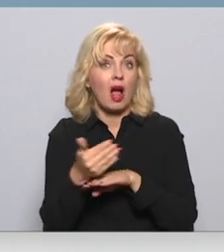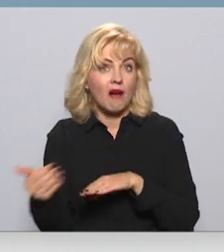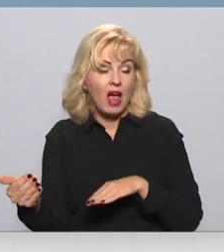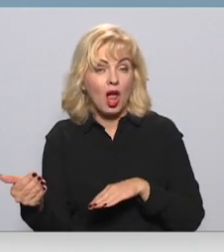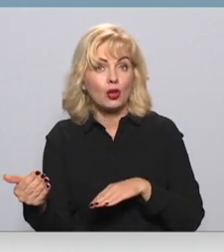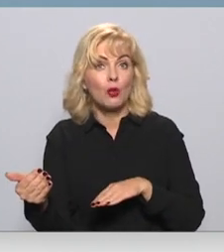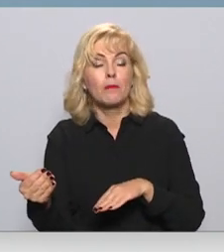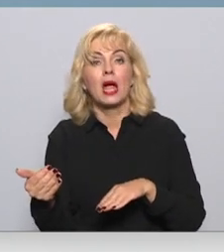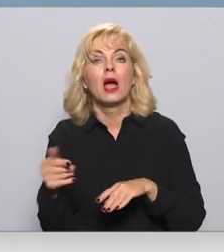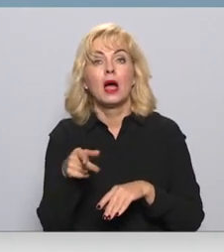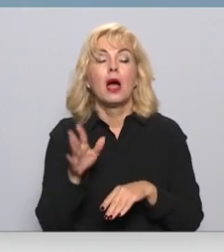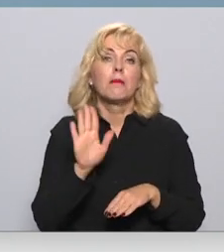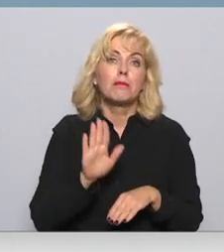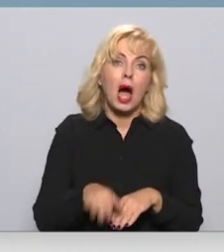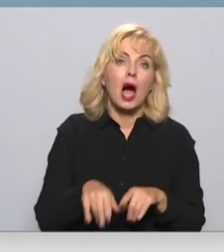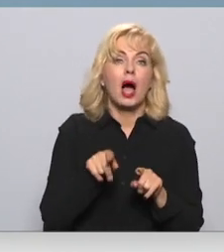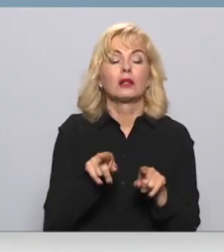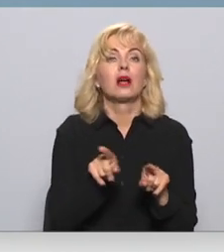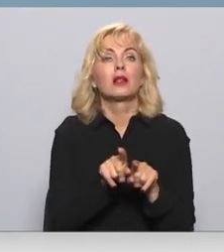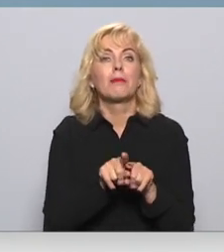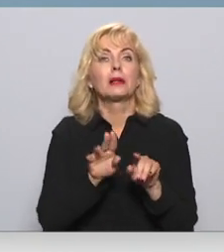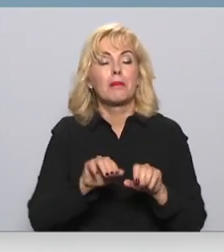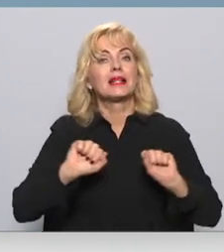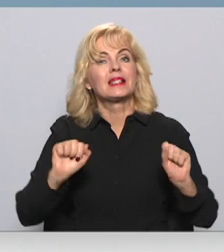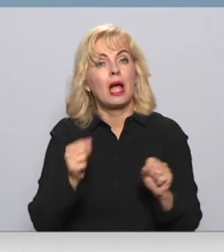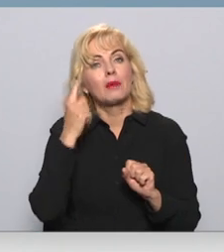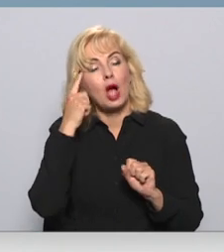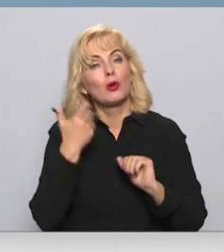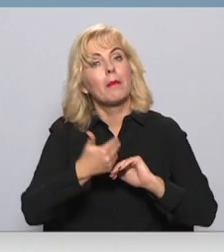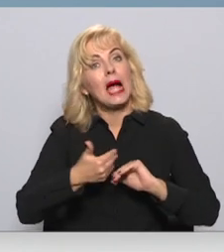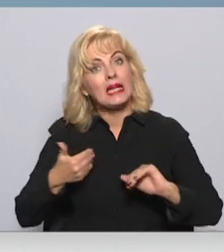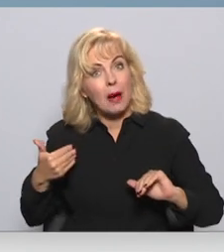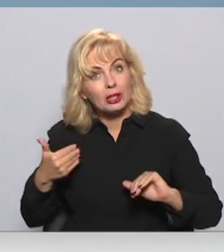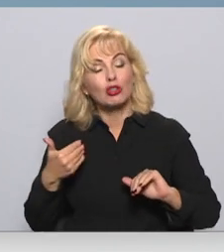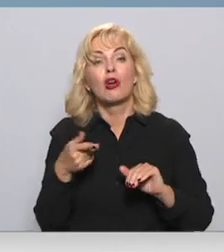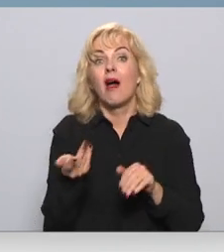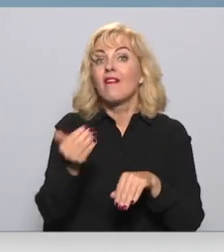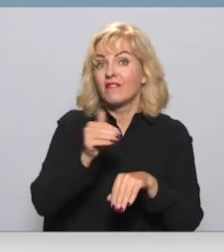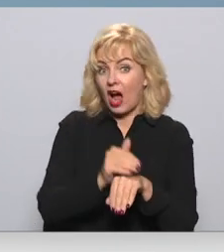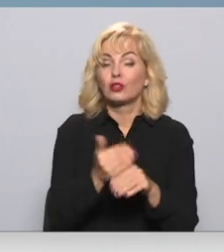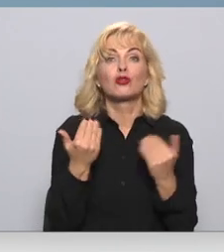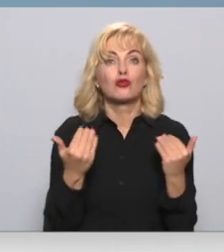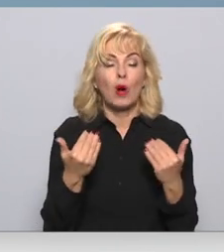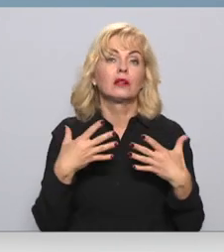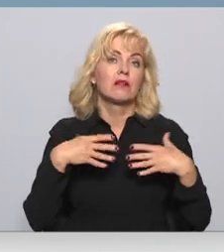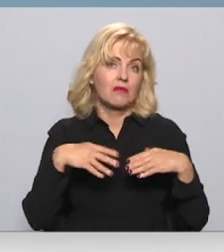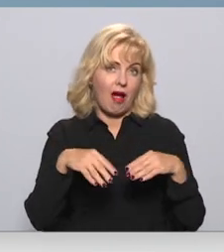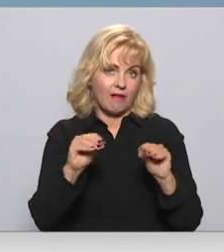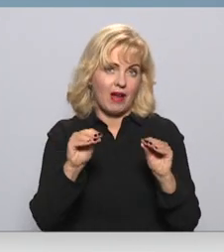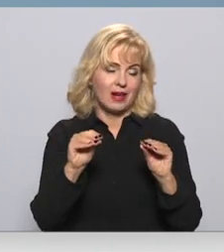ir, tad par viņiem, tāpat kā par Ziem, ir jādomā laicīgi. Faktiski šodien ir jāveic